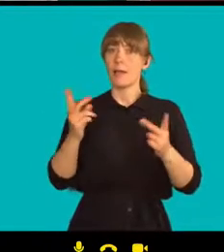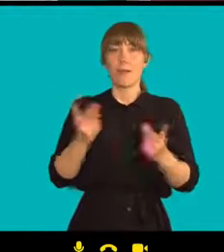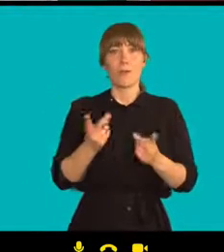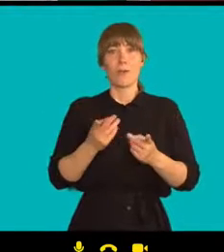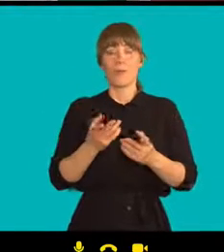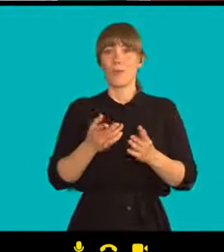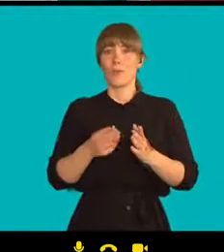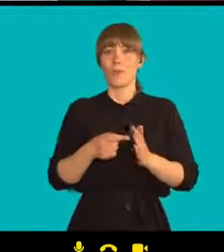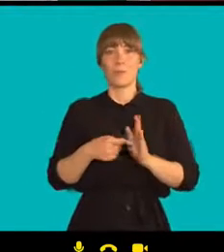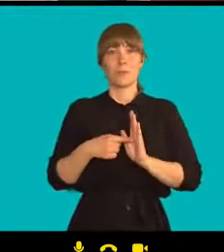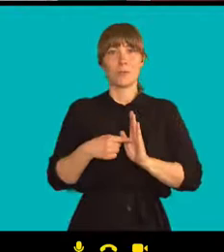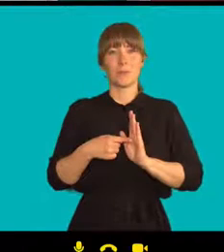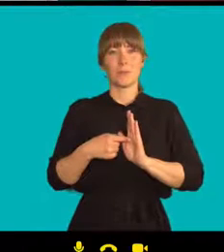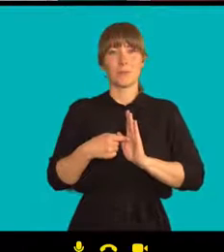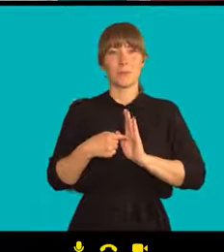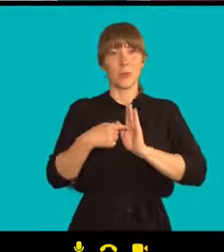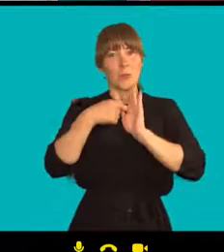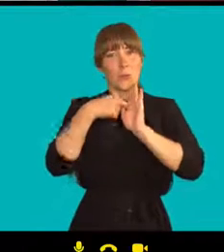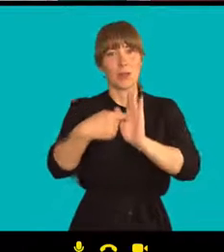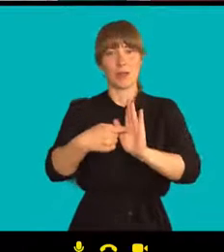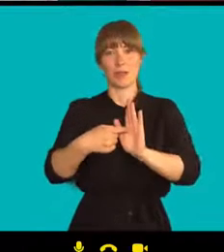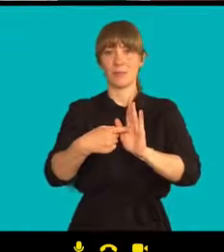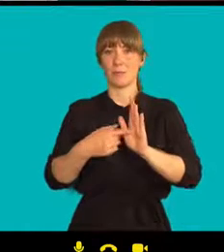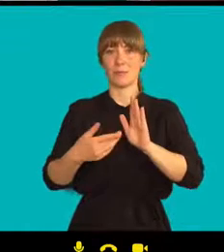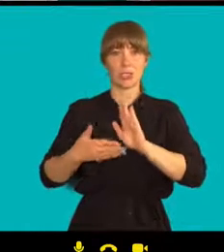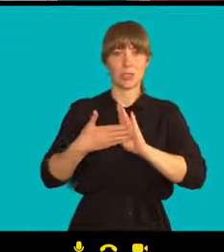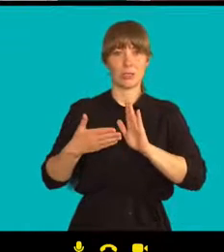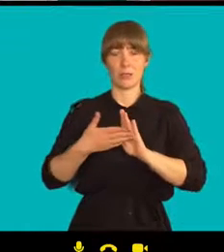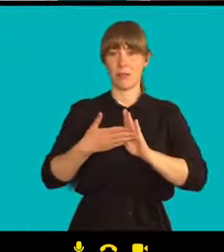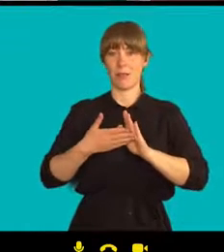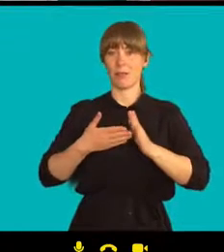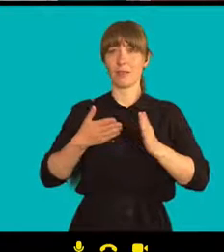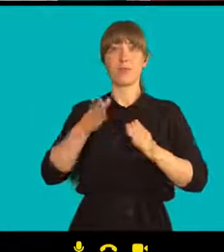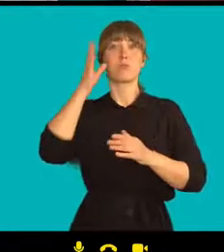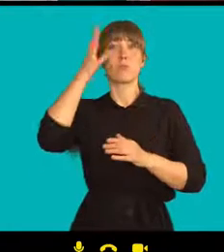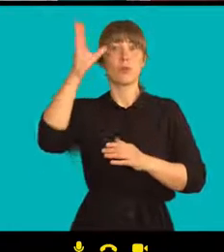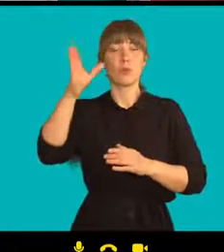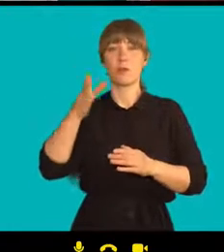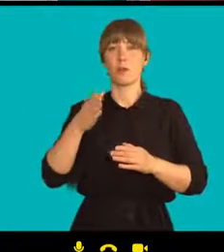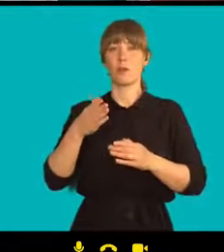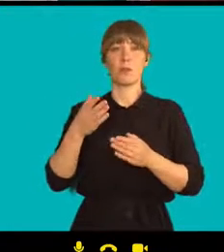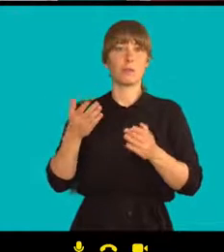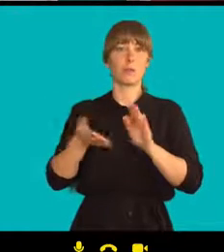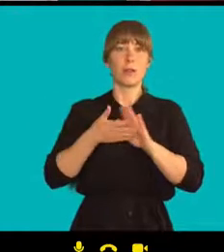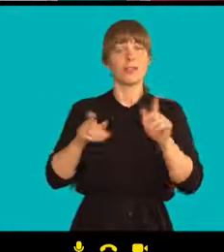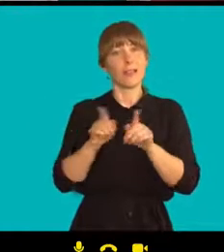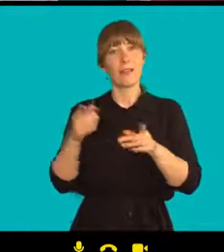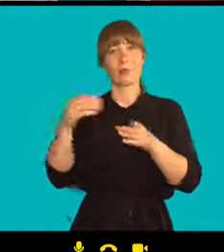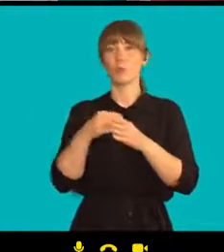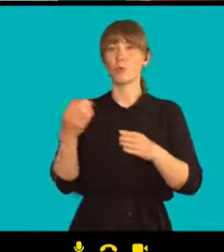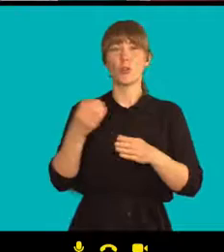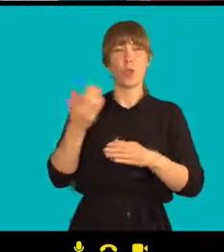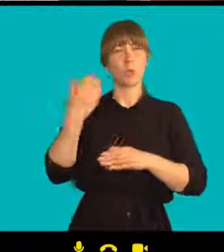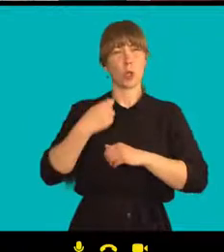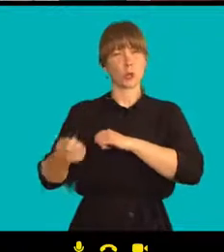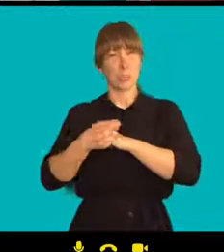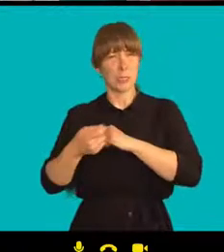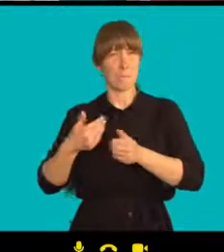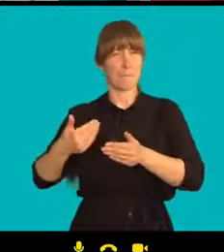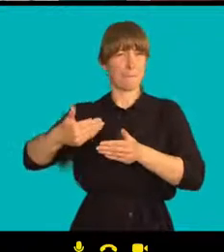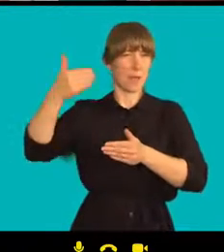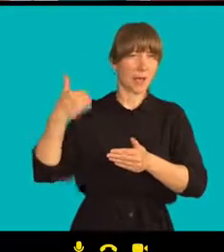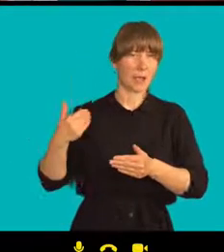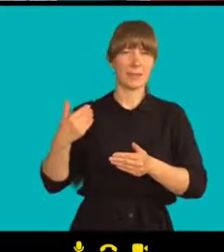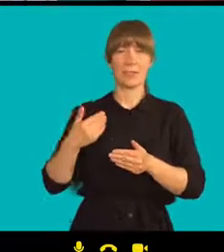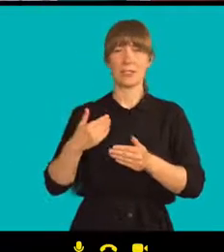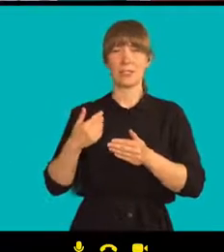dělo teď v srpnu v roce 96-97. Myslím, že role umělců v